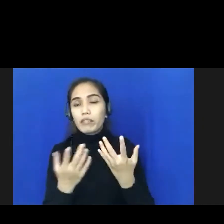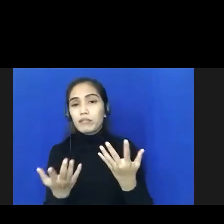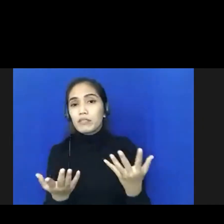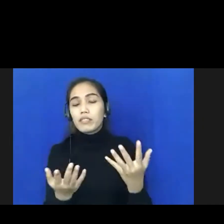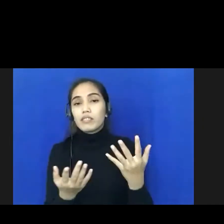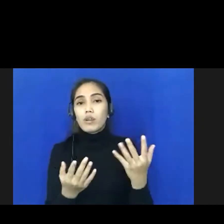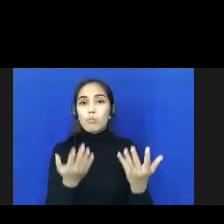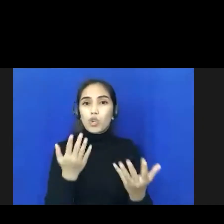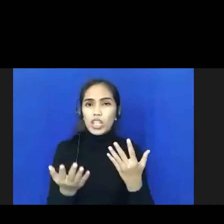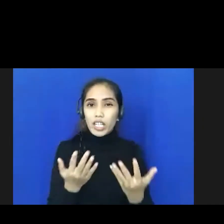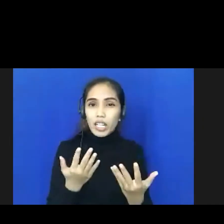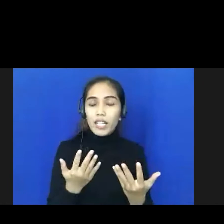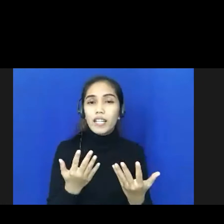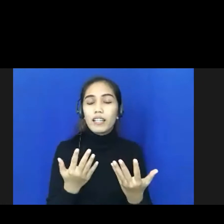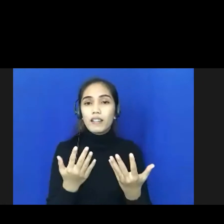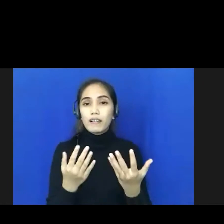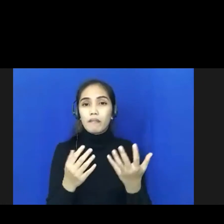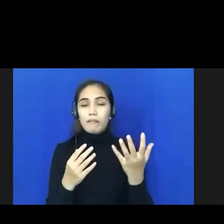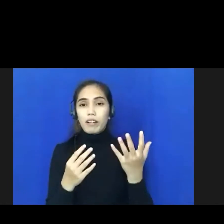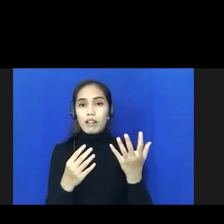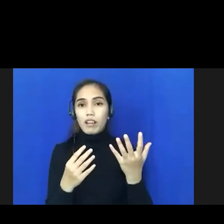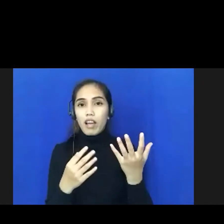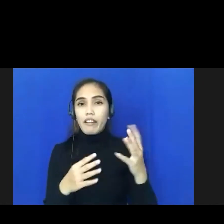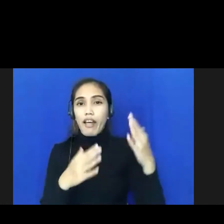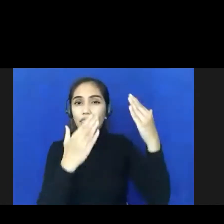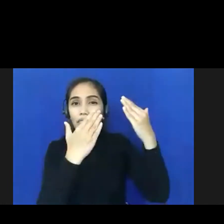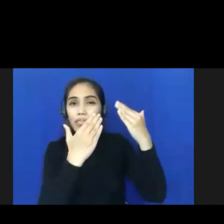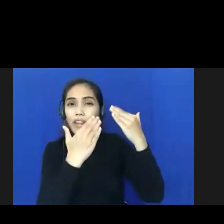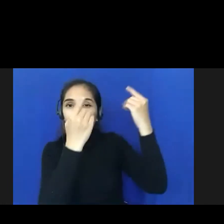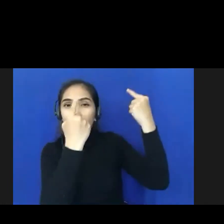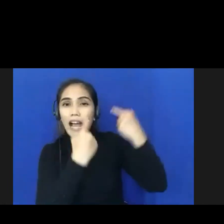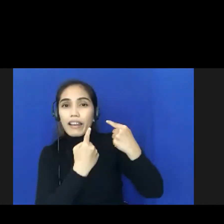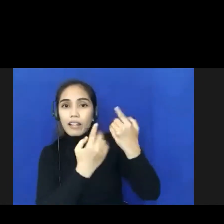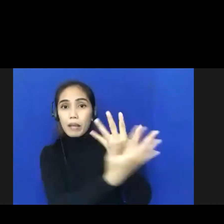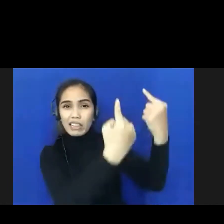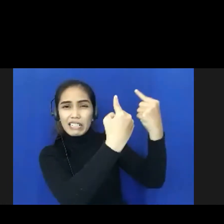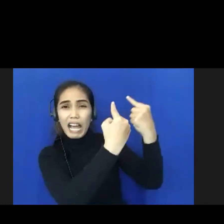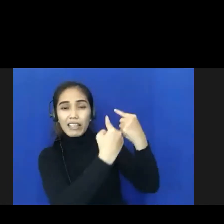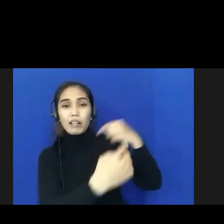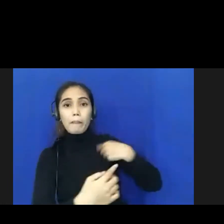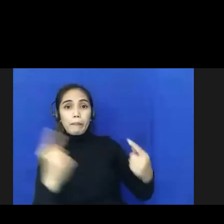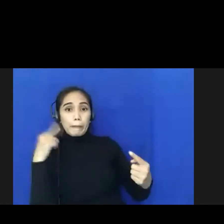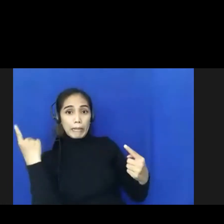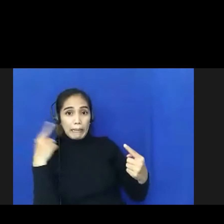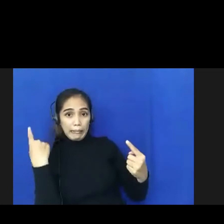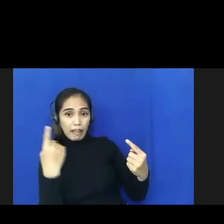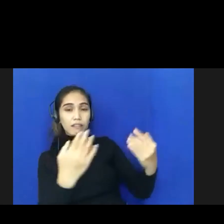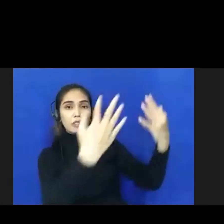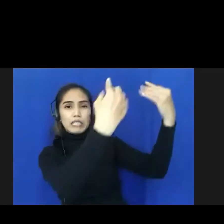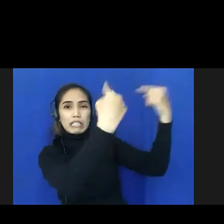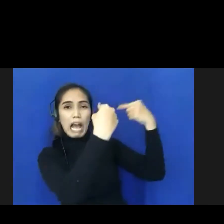mungkin pernah kami mengalami satu tekanan dari masyarakat saat mengetahui keluarganya